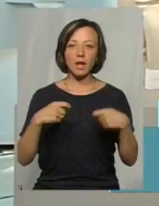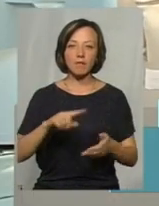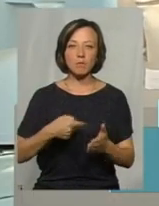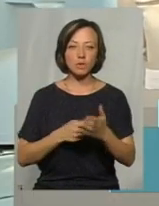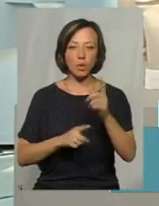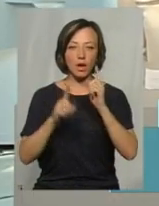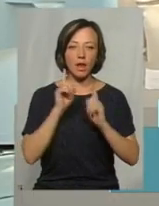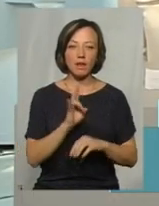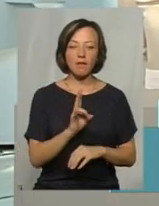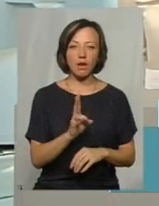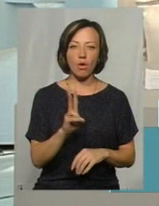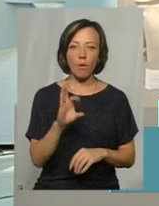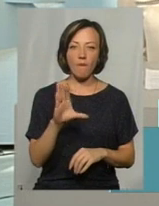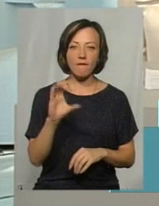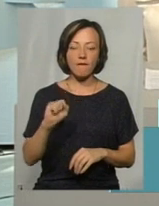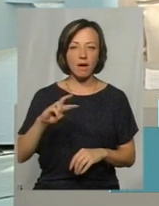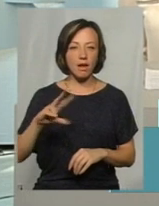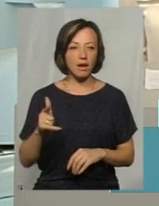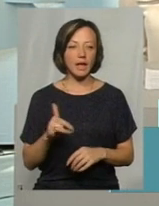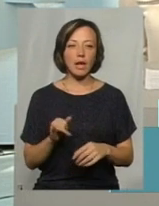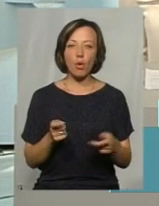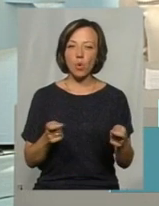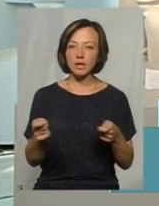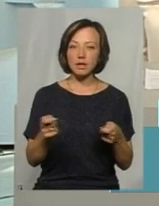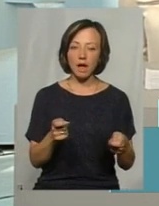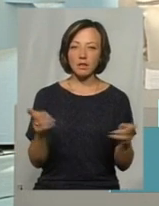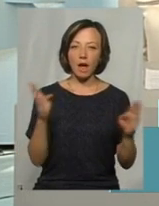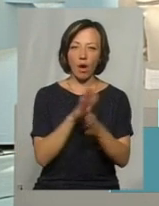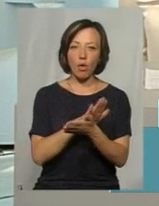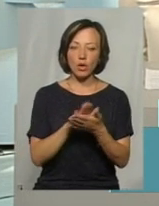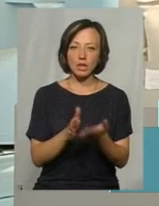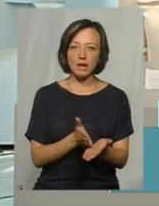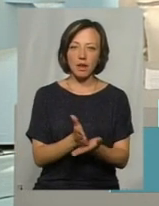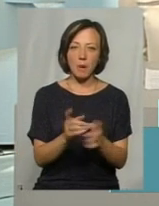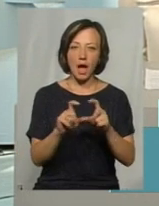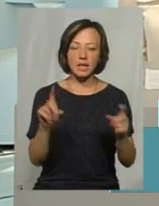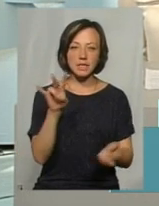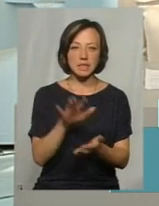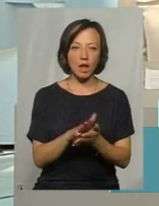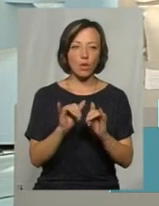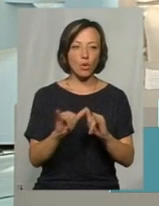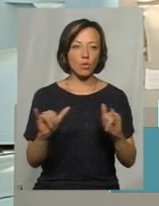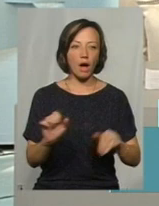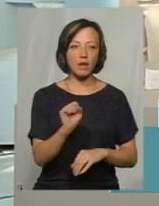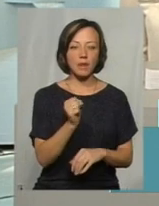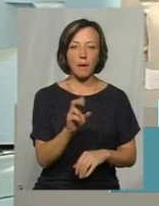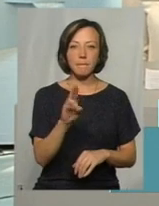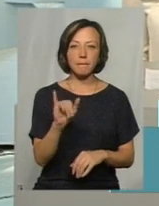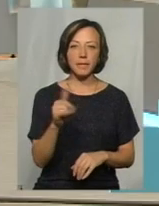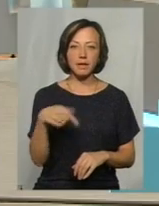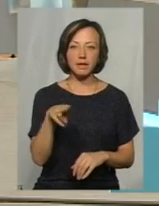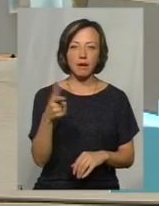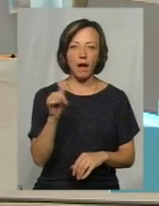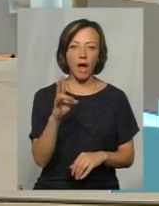міської ради Наталією Коваль та координаторкою екологічного напрямку Агенції сталого розвитку Анастасією Підганюк.